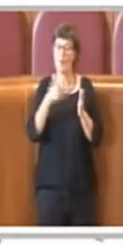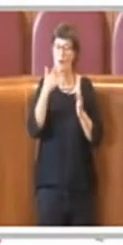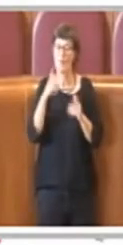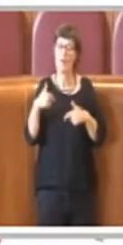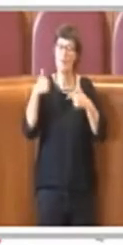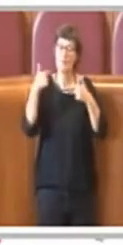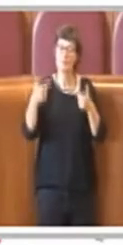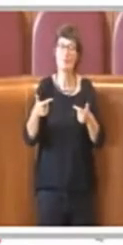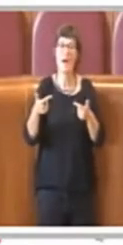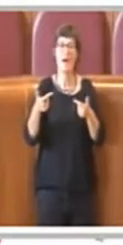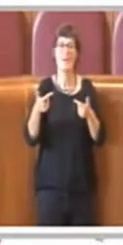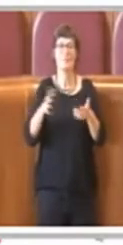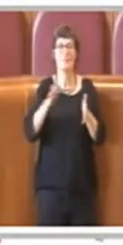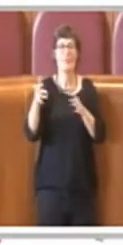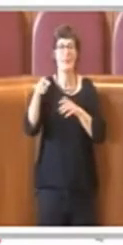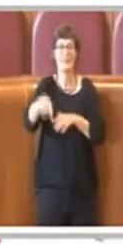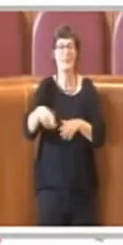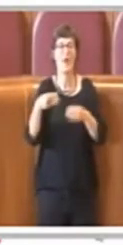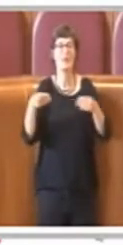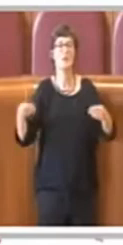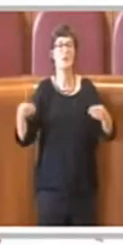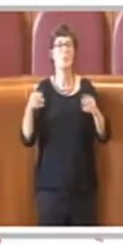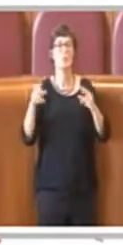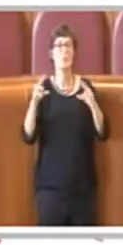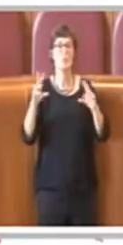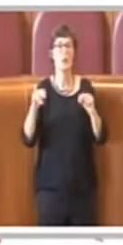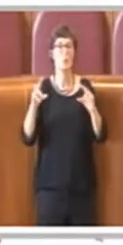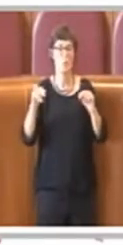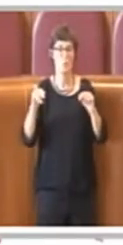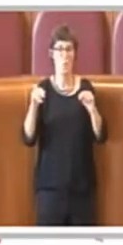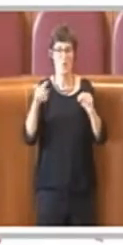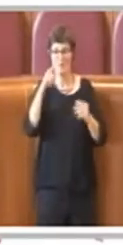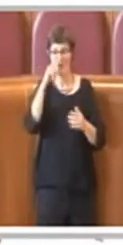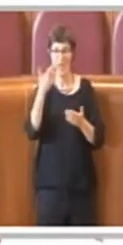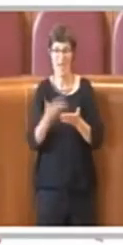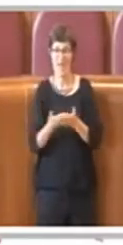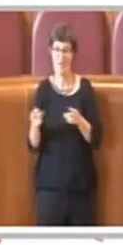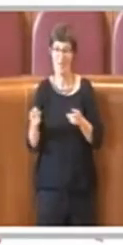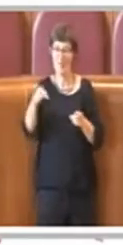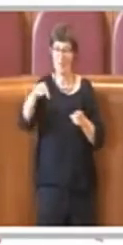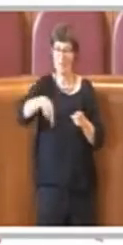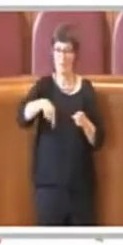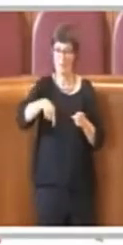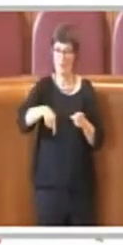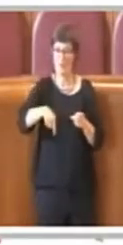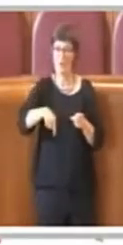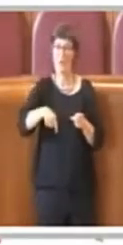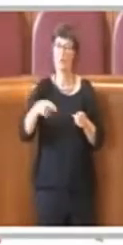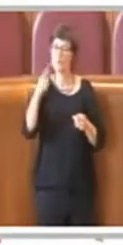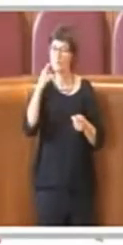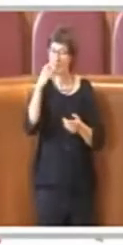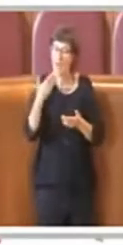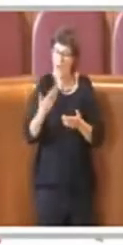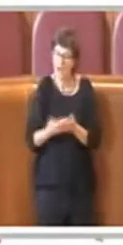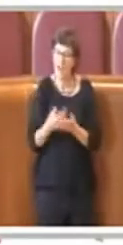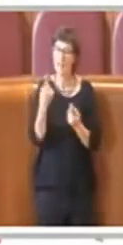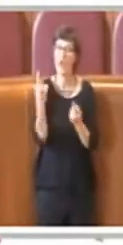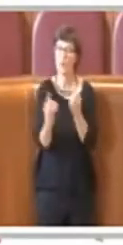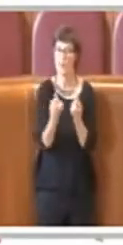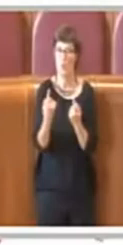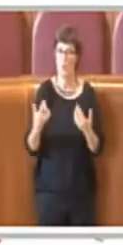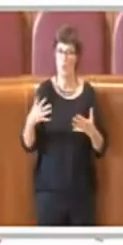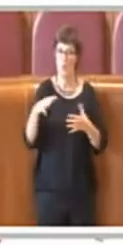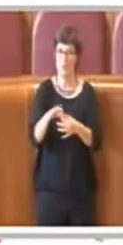attuale, coerente con le esigenze del contesto sociale in cui ha inserito. Per realizzare questo obiettivo abbiamo